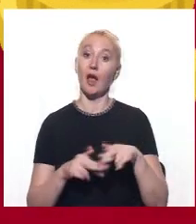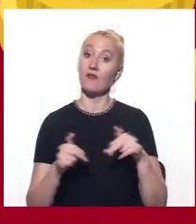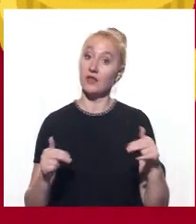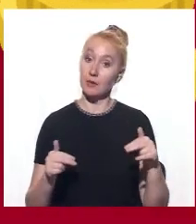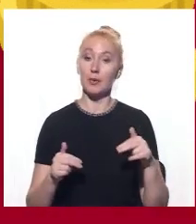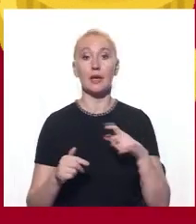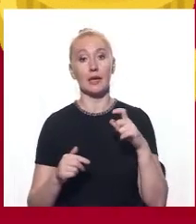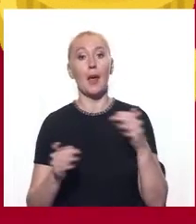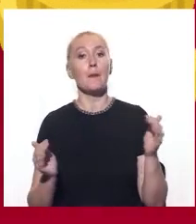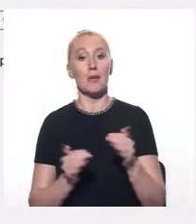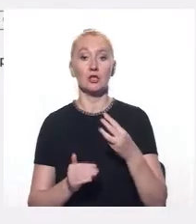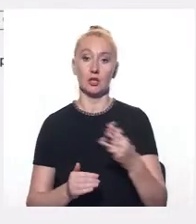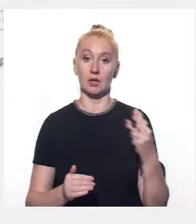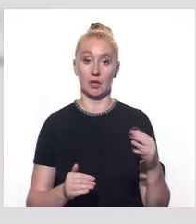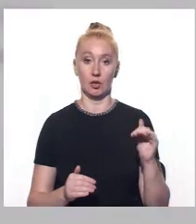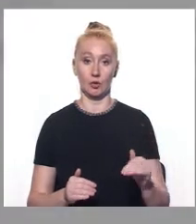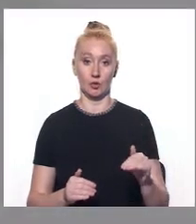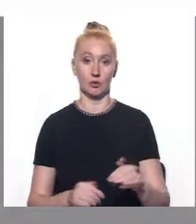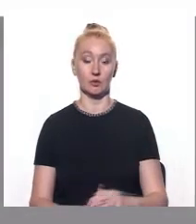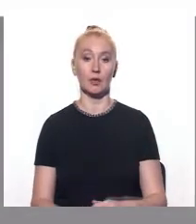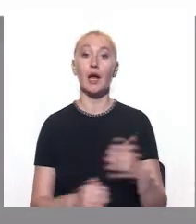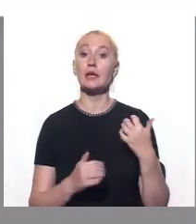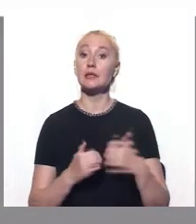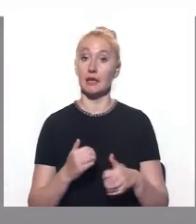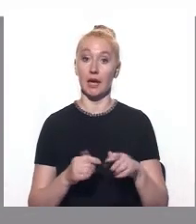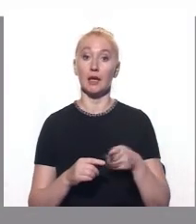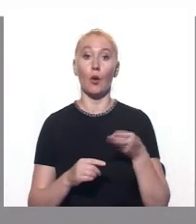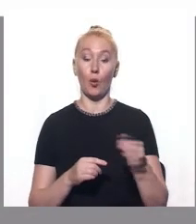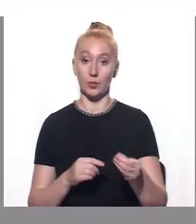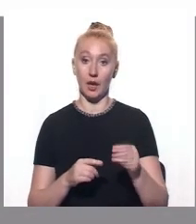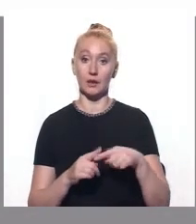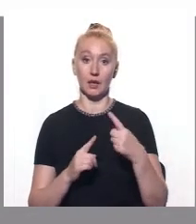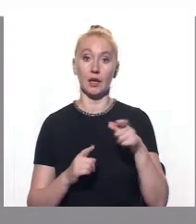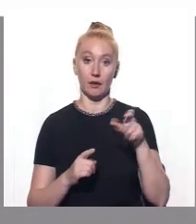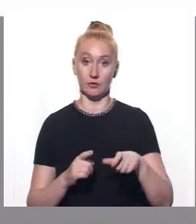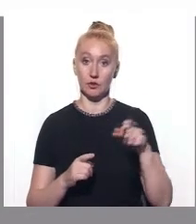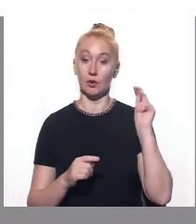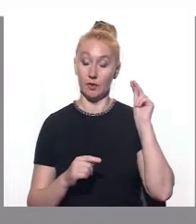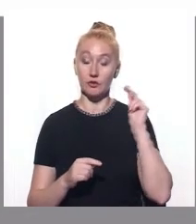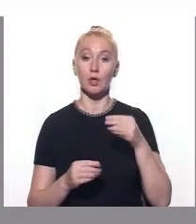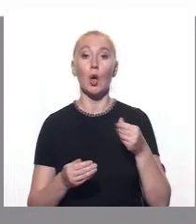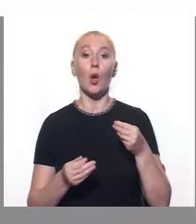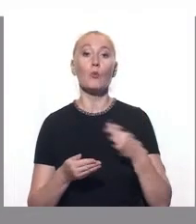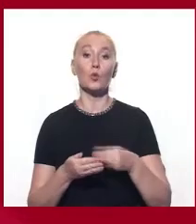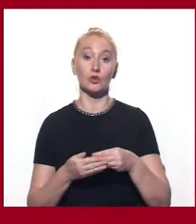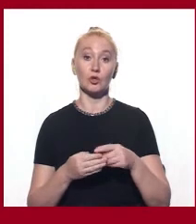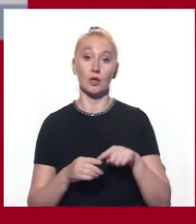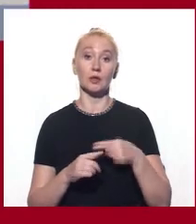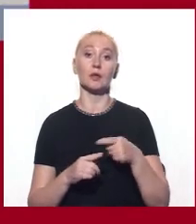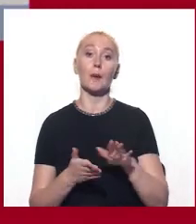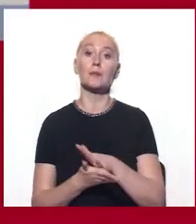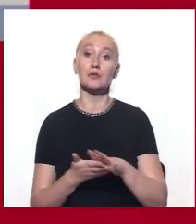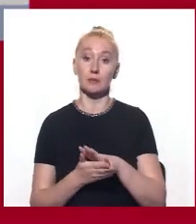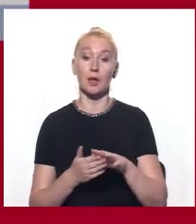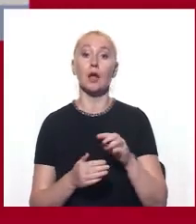чи в Харкові – менше 33. Середня оплата навчання на одного студента-бюджетника становить 43 тисячі гривень,